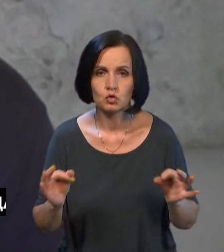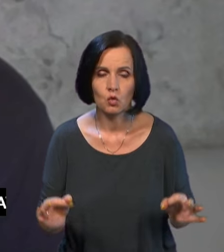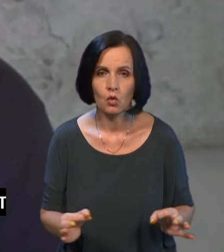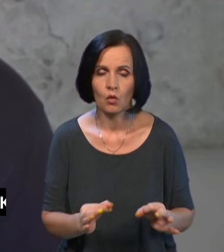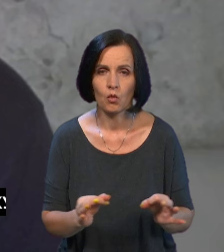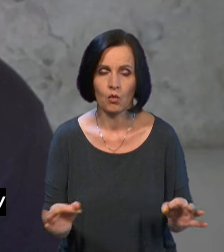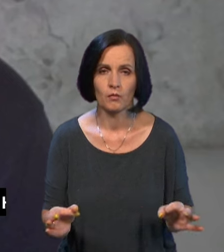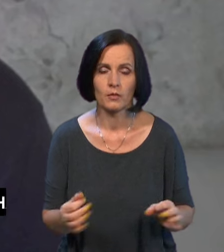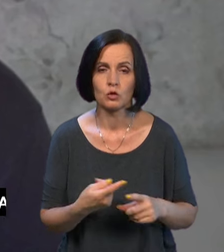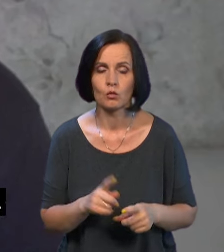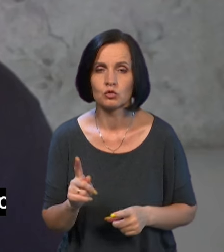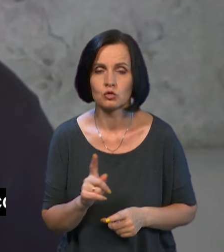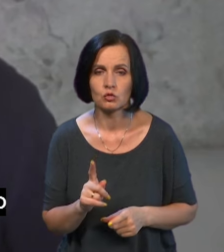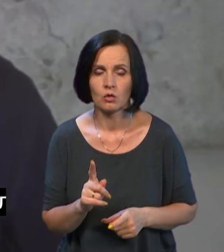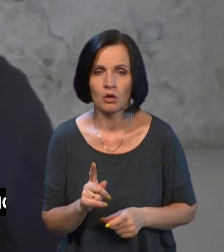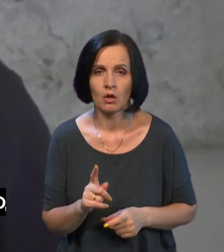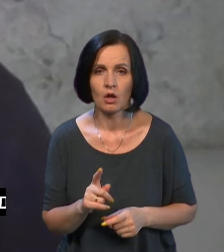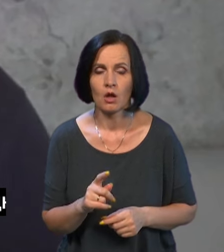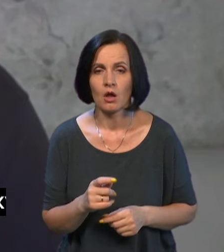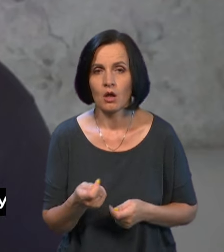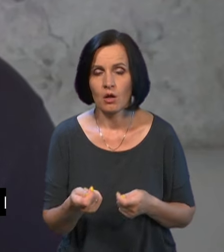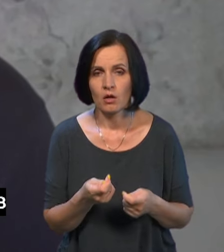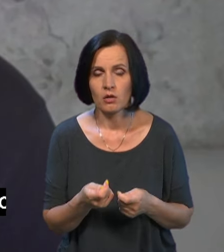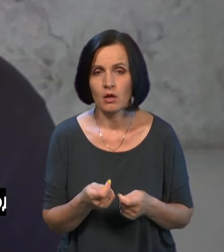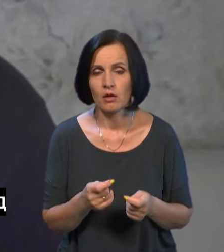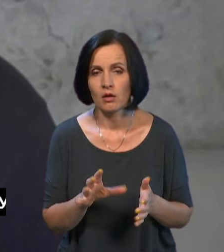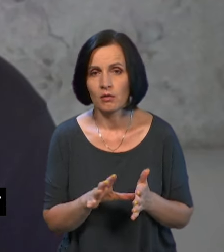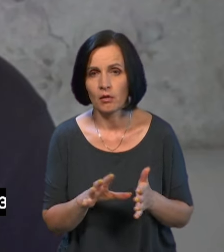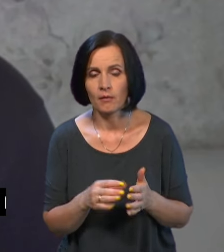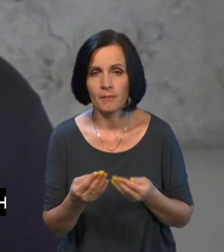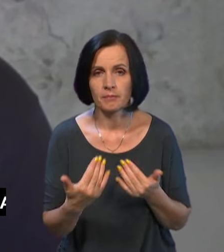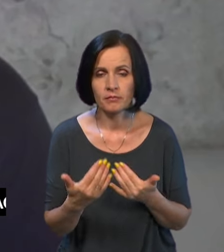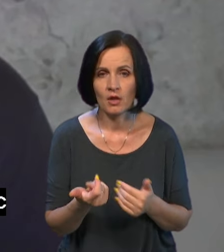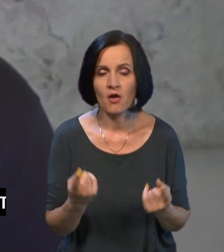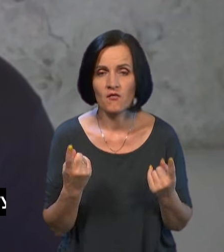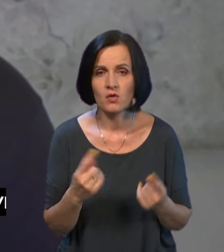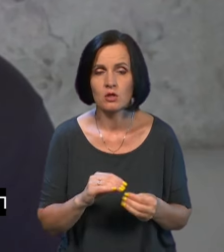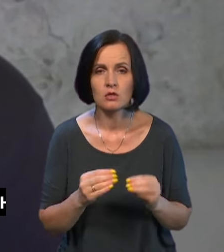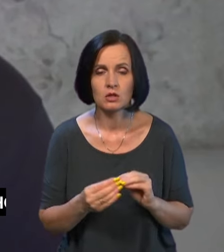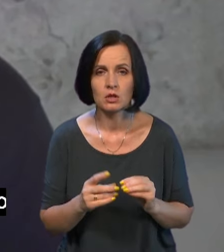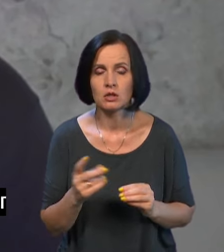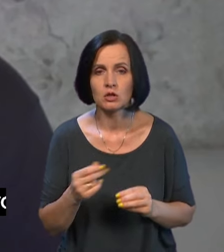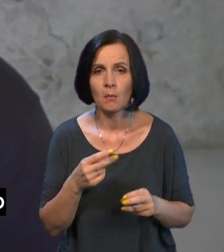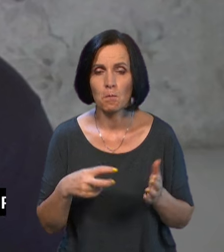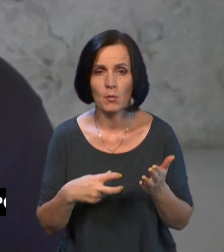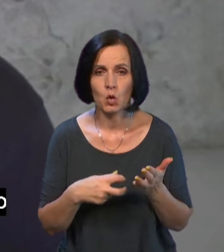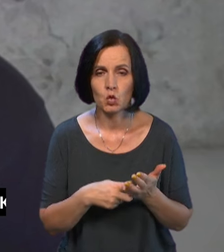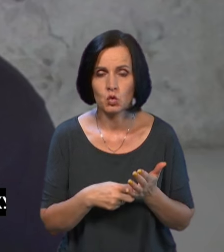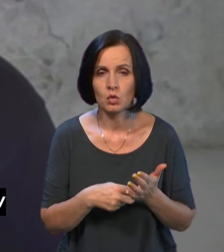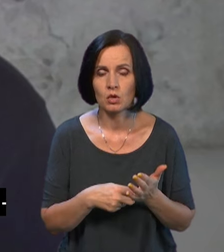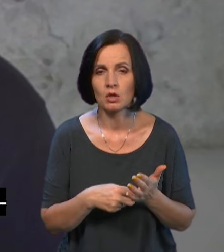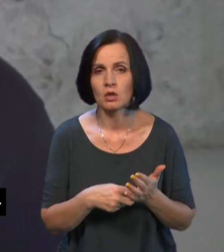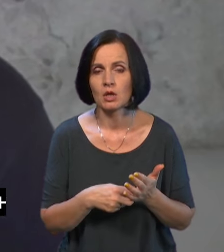Тому що у операторів електронних комунікацій велика проблема з бронюванням, вимита